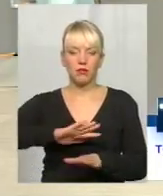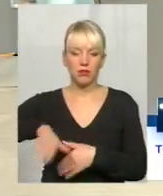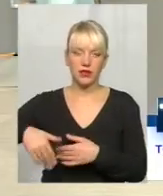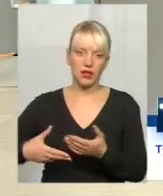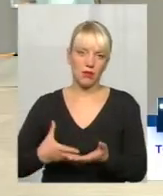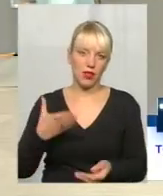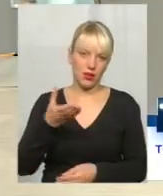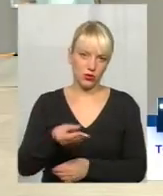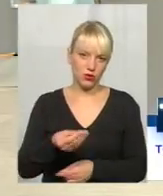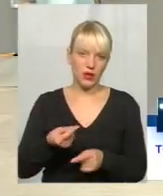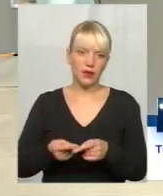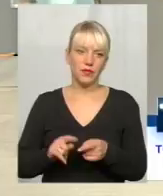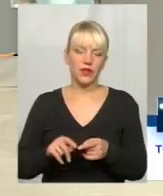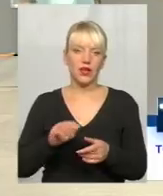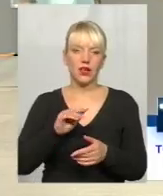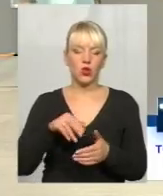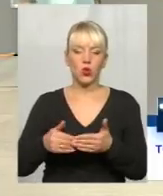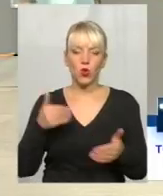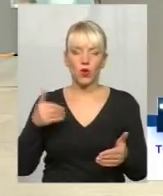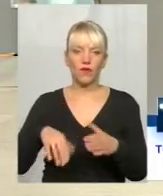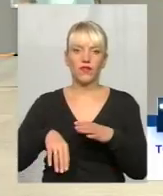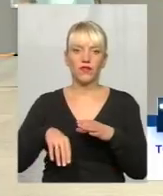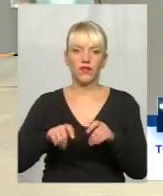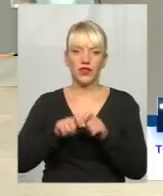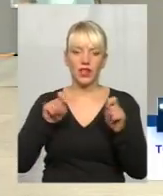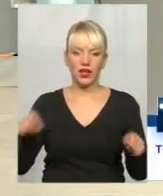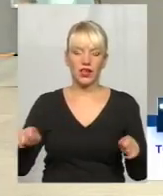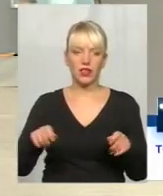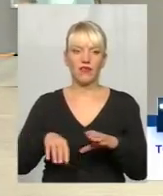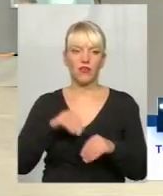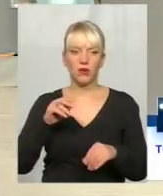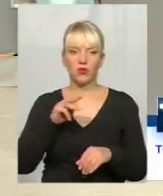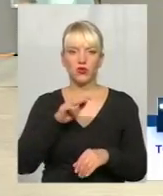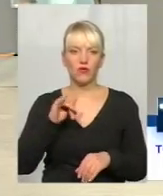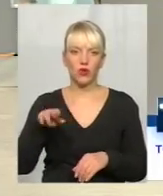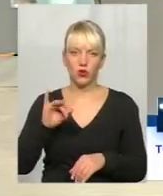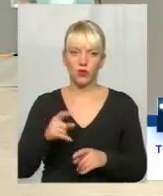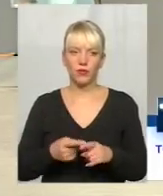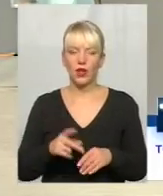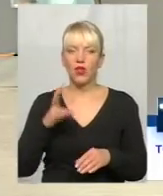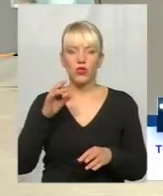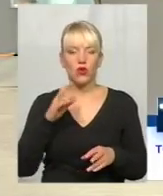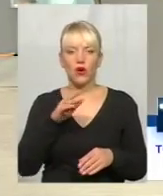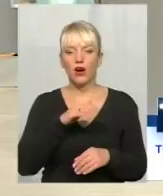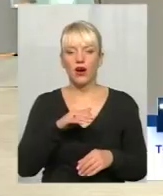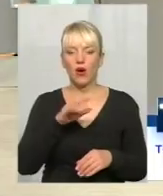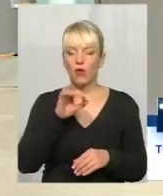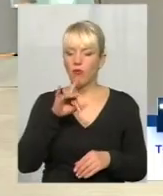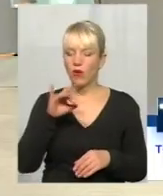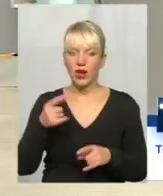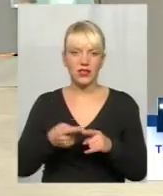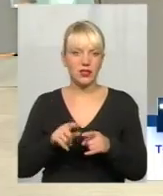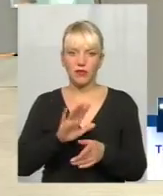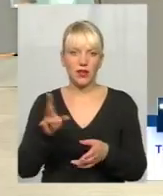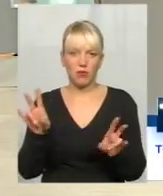так, і, тобто, до відкриття виборчого фонду. Але ж, по суті, не упора, не спостерігаючи мало цим займатися, цим,